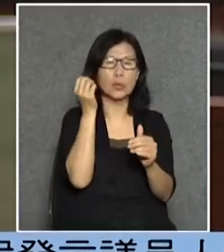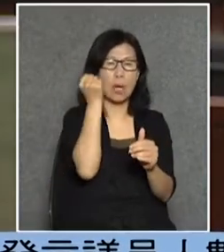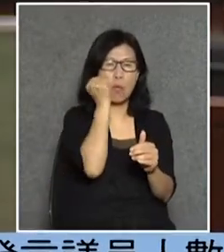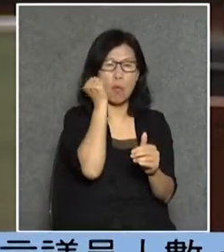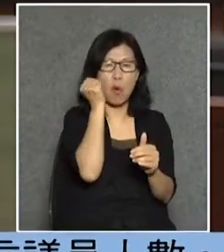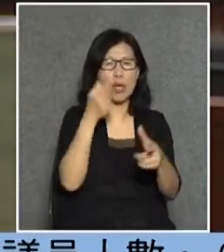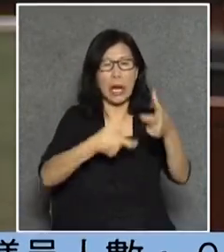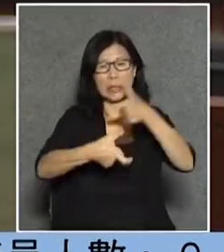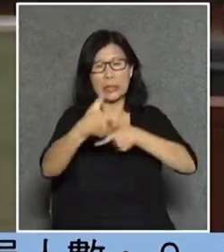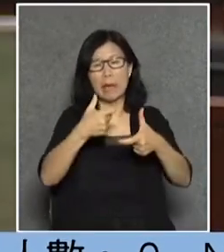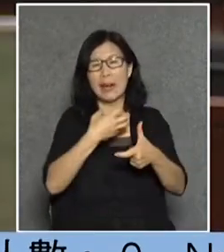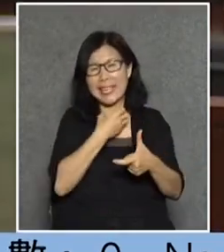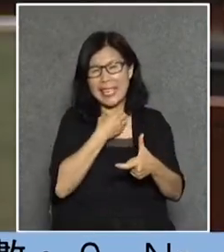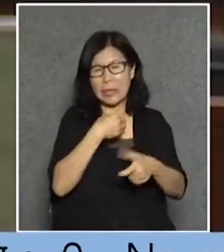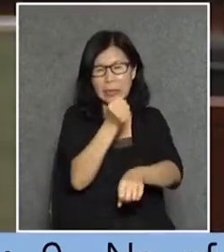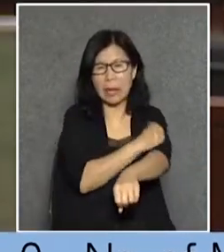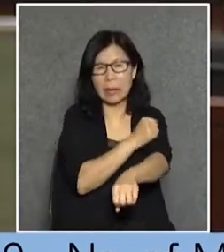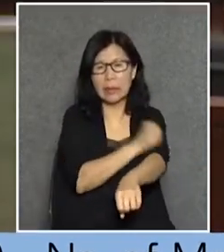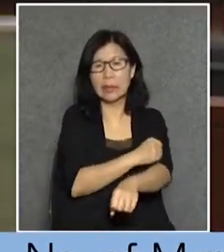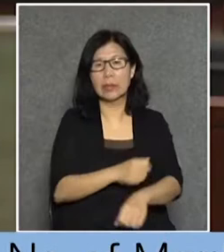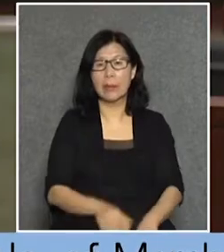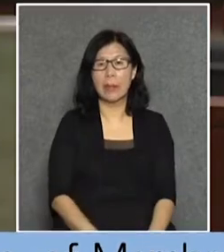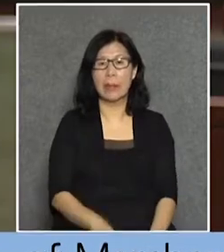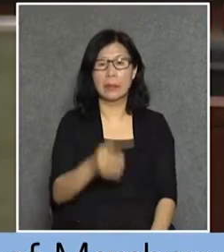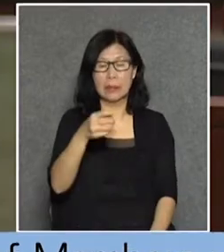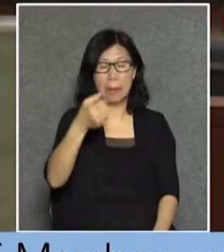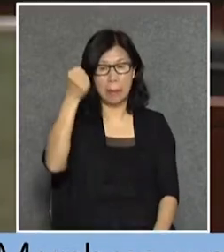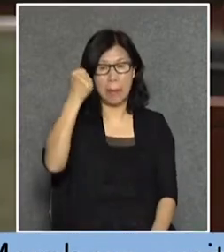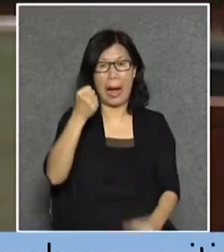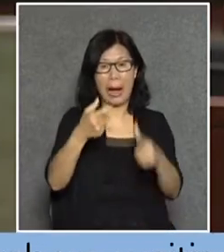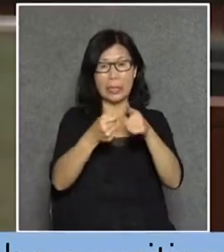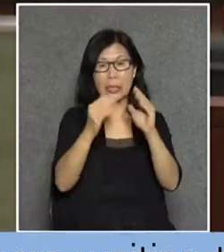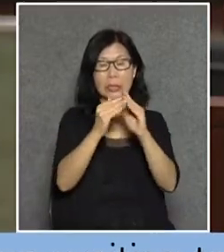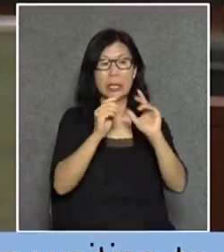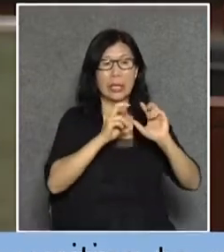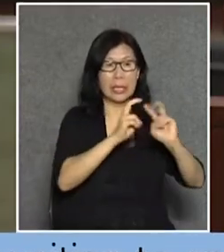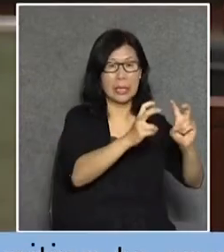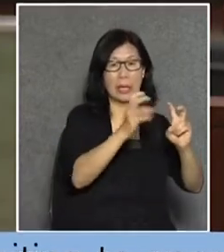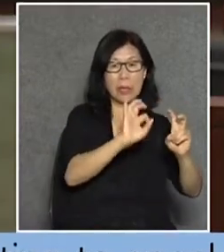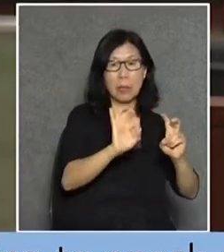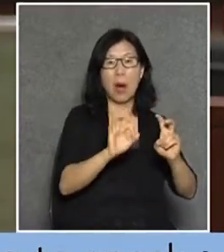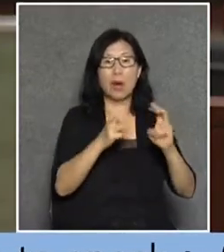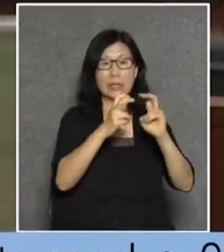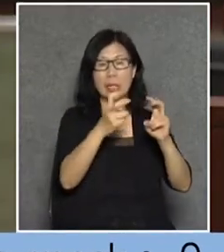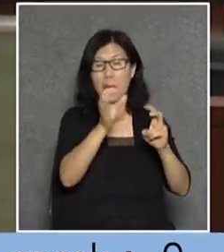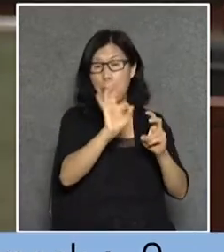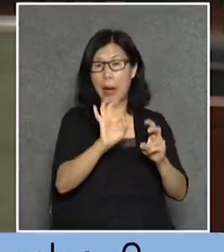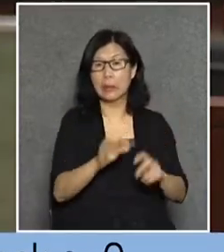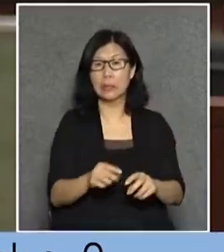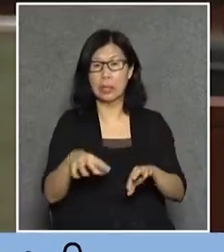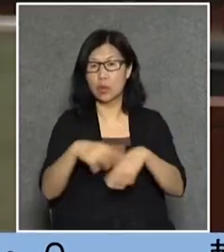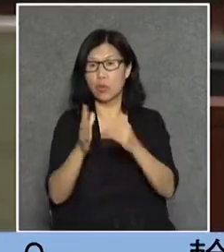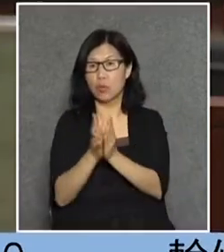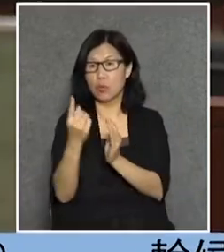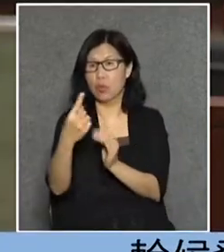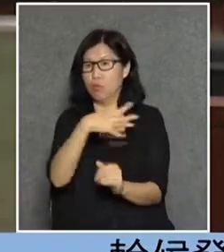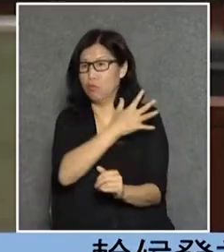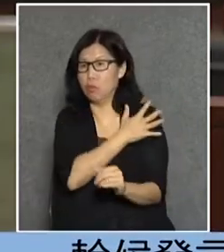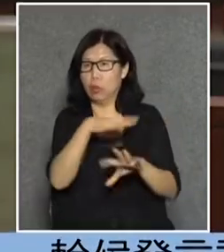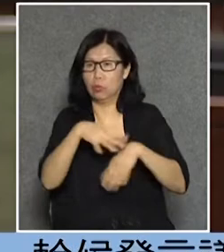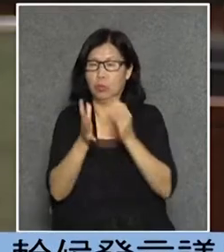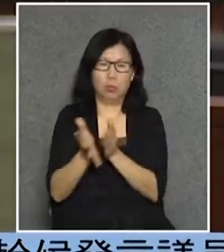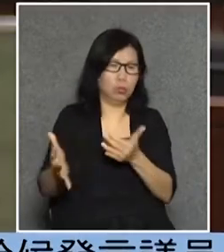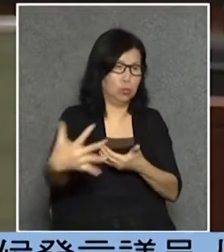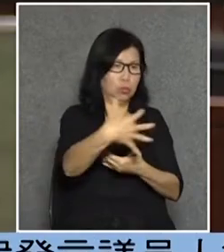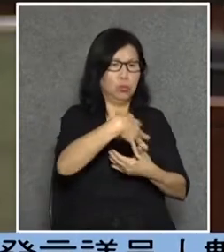加士公司未有地鐵現在叫港鐵的時候他們真的是獨家生意如果